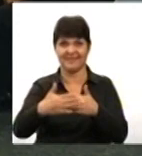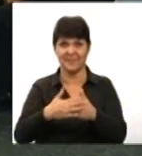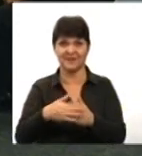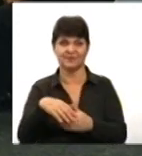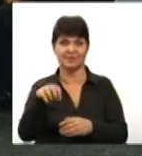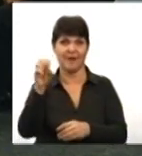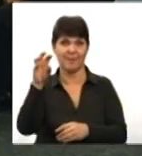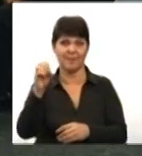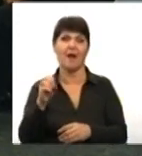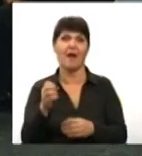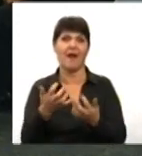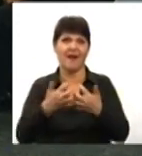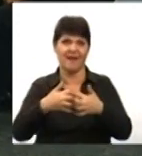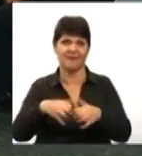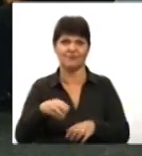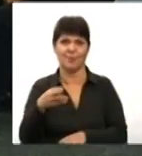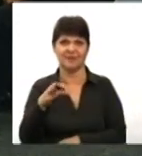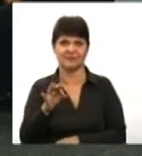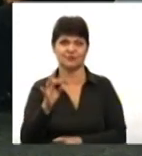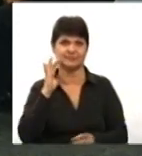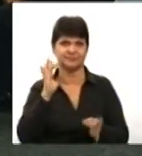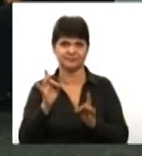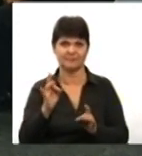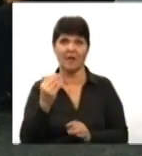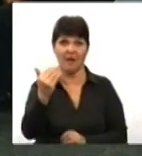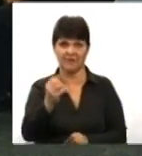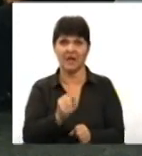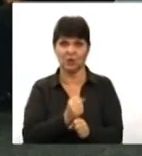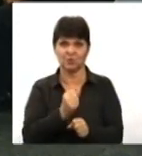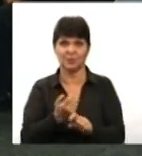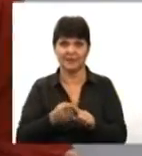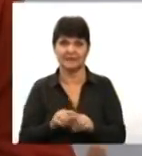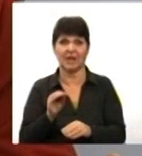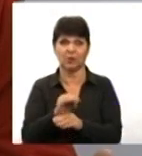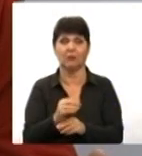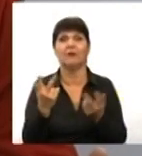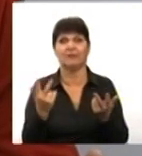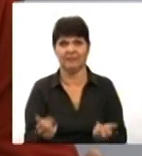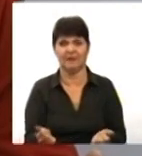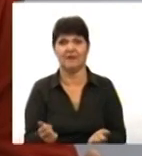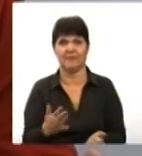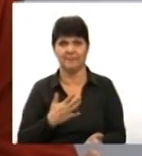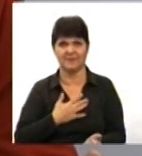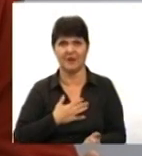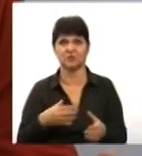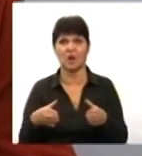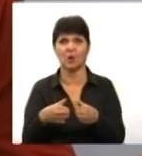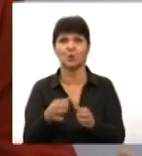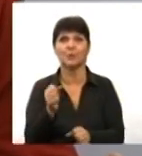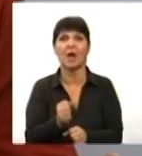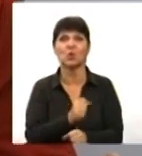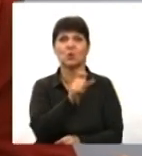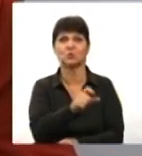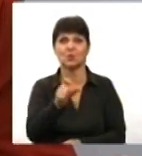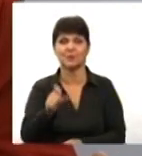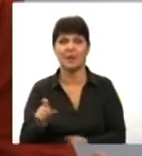їх активує. А цей додаток ви також розробили? Так, цей додаток також розроблений нашою групою розробників. Він